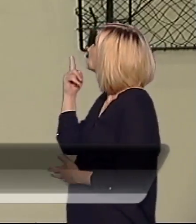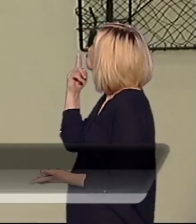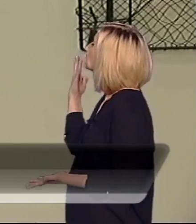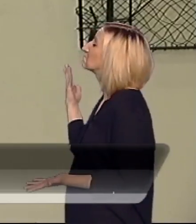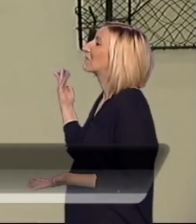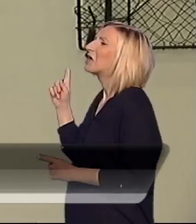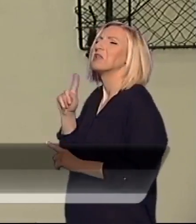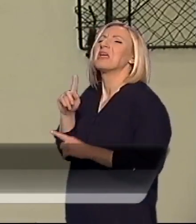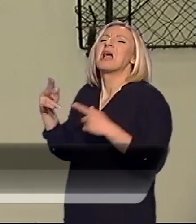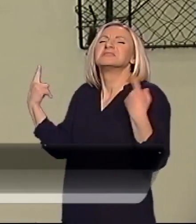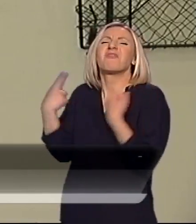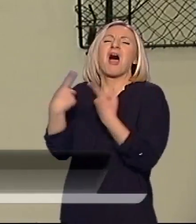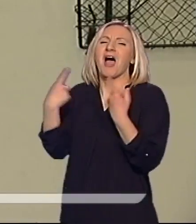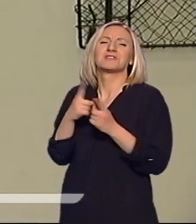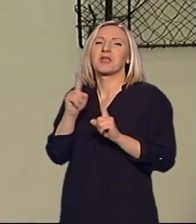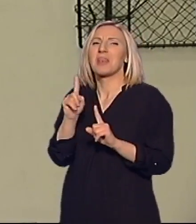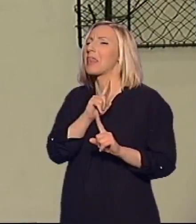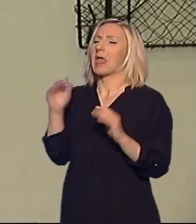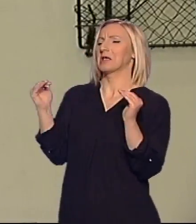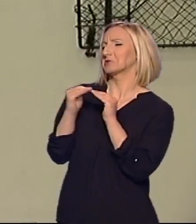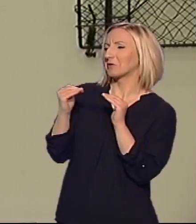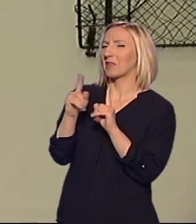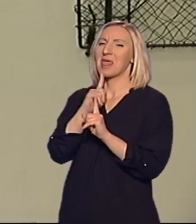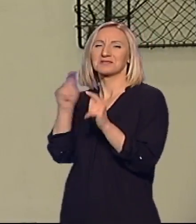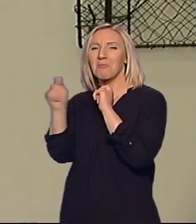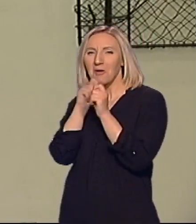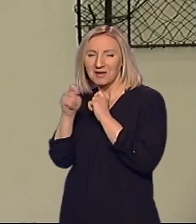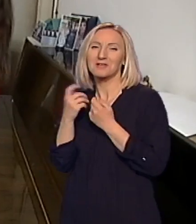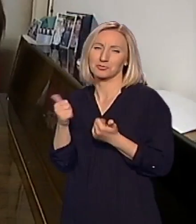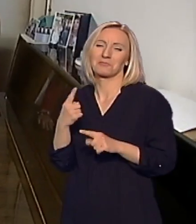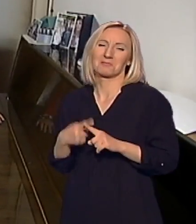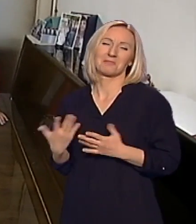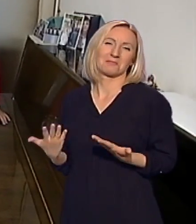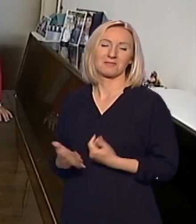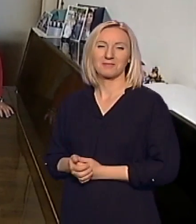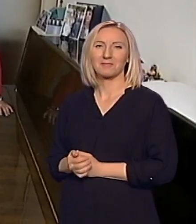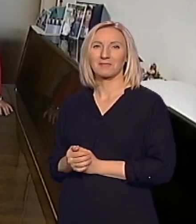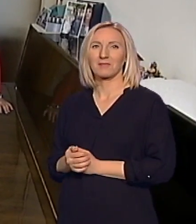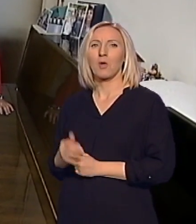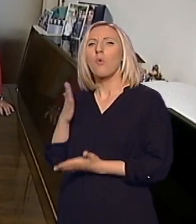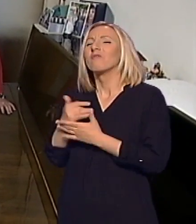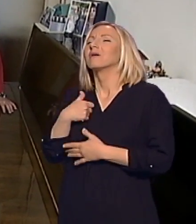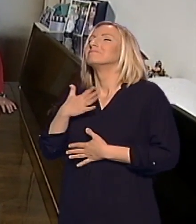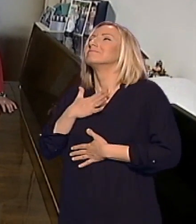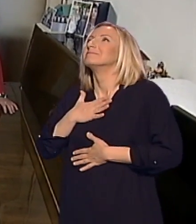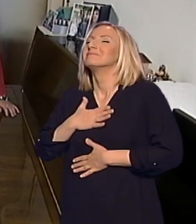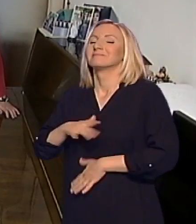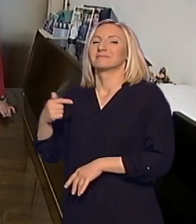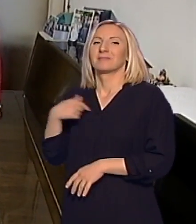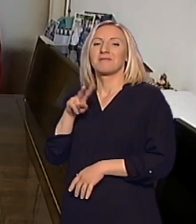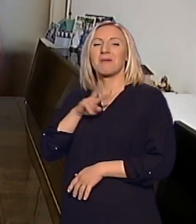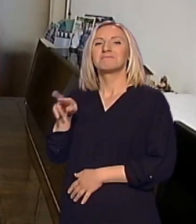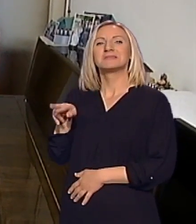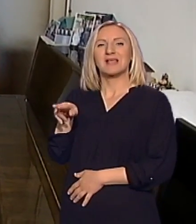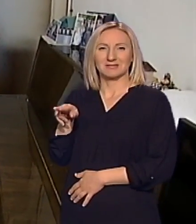sad svađa, to su jednostavno neke nesuglasice, nesporazumi ili tako nešto. Od uvek sam želela da imam sestru, nekako dok je nisam